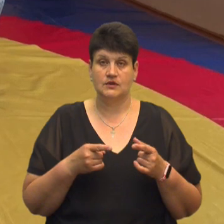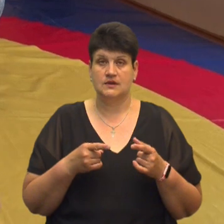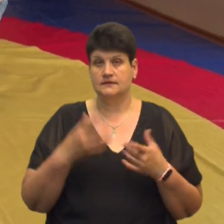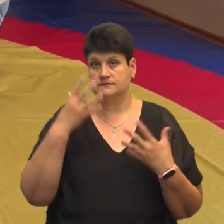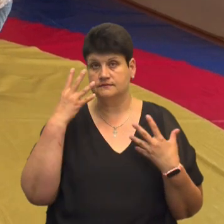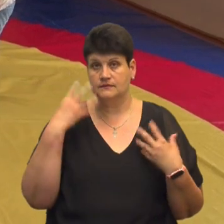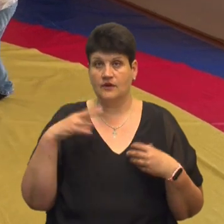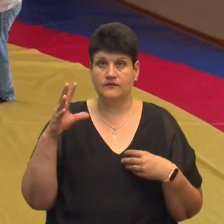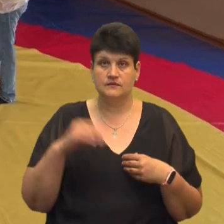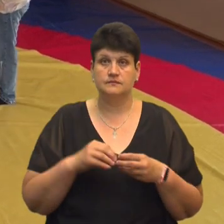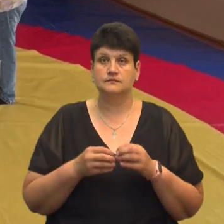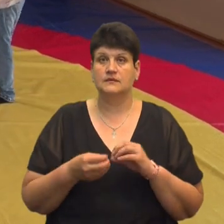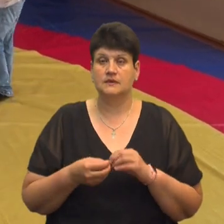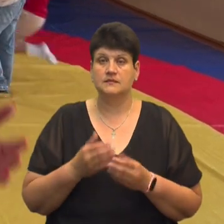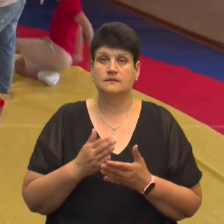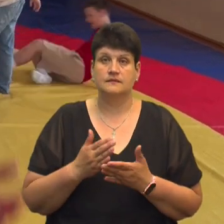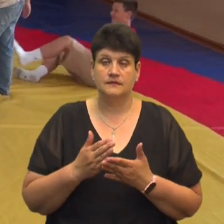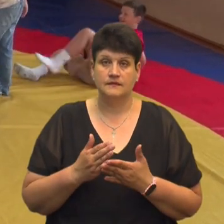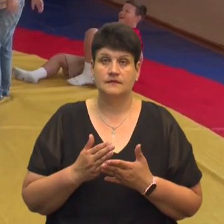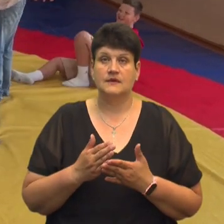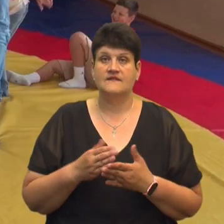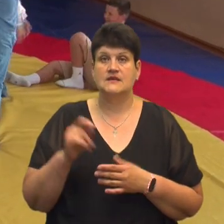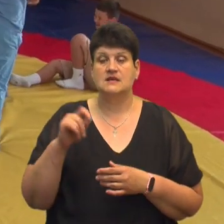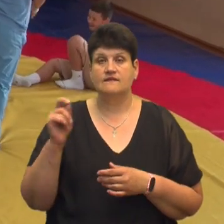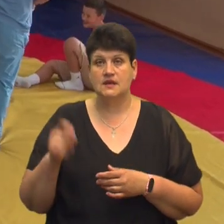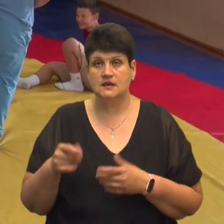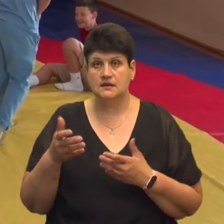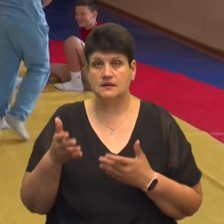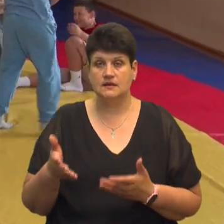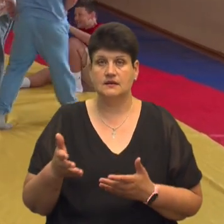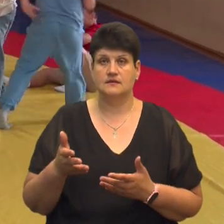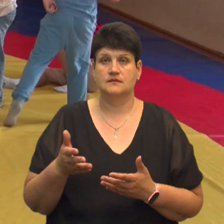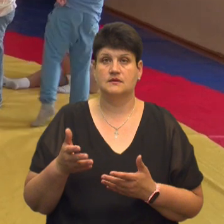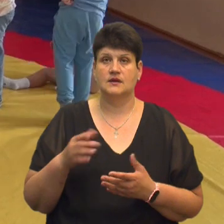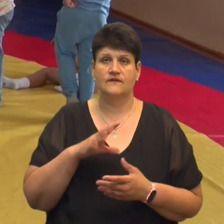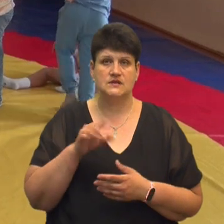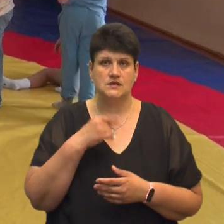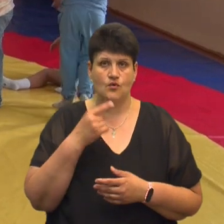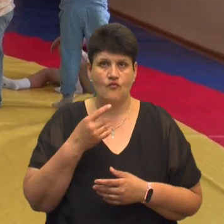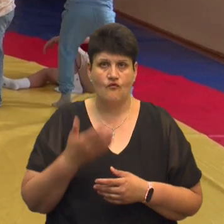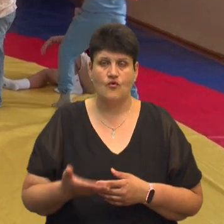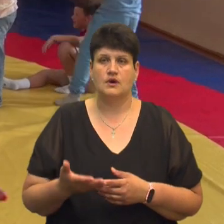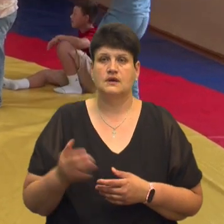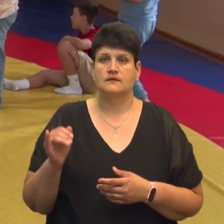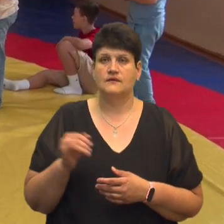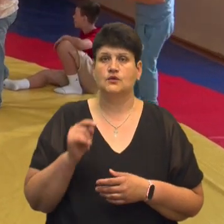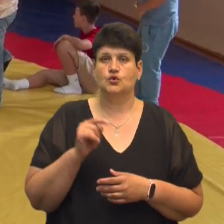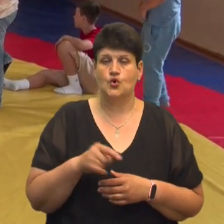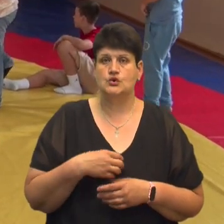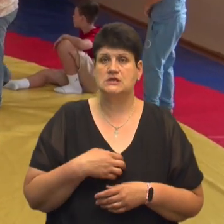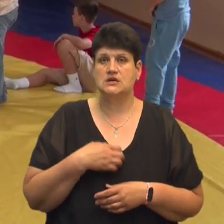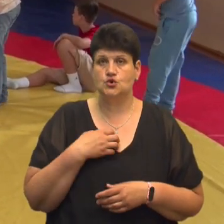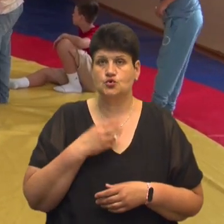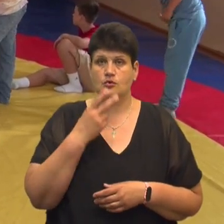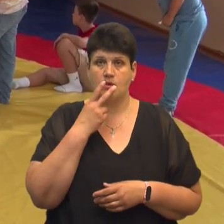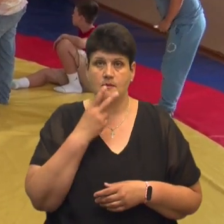всіх негараздів, які відбуваються у нас, від війни, яка є нам тільки, про яку всі говорять, від того страшного, що ми